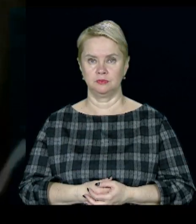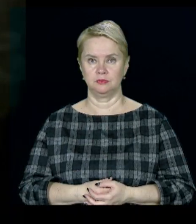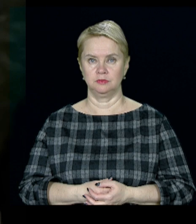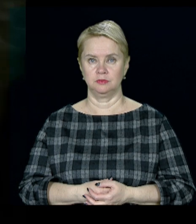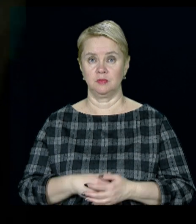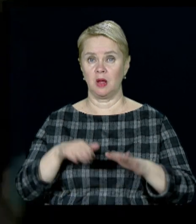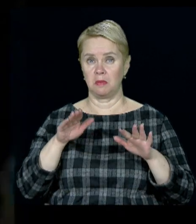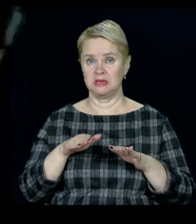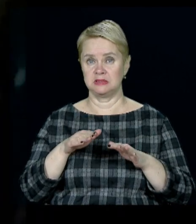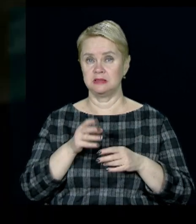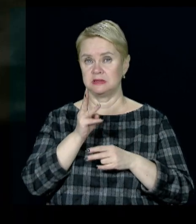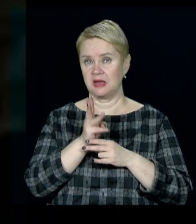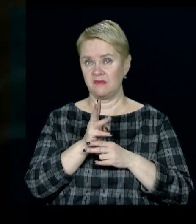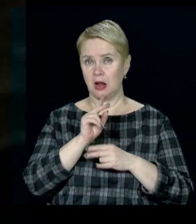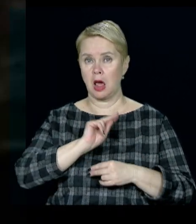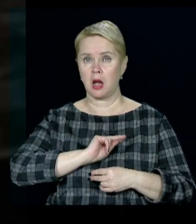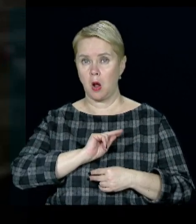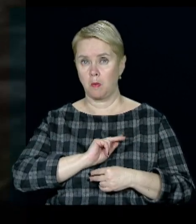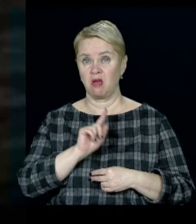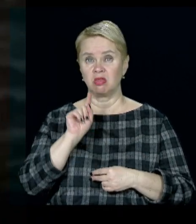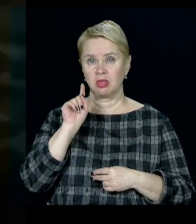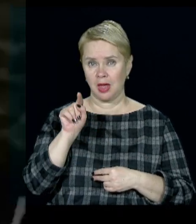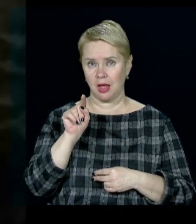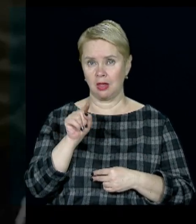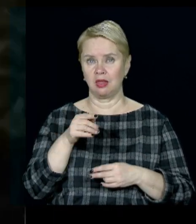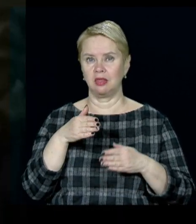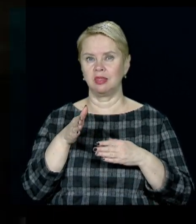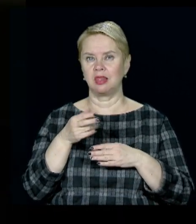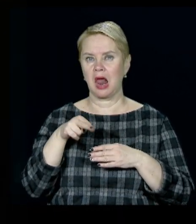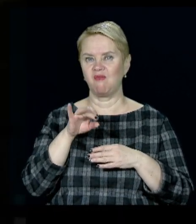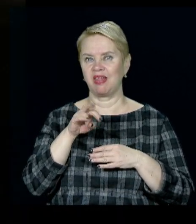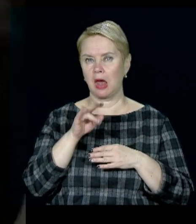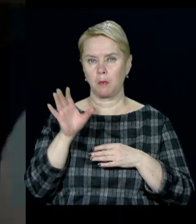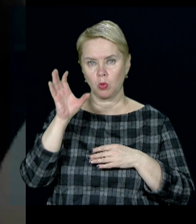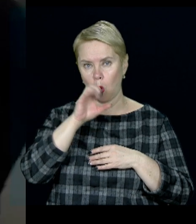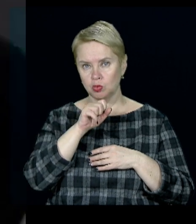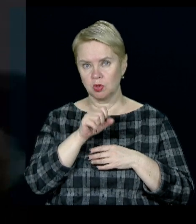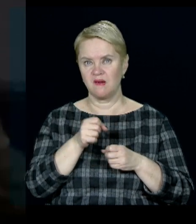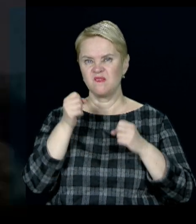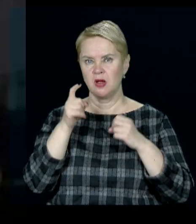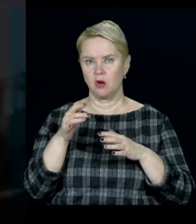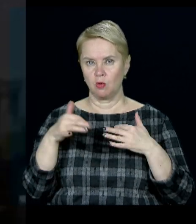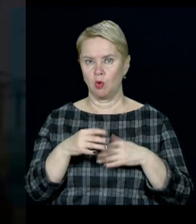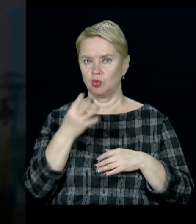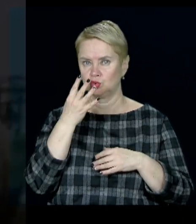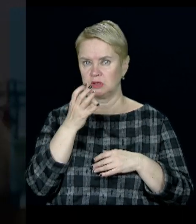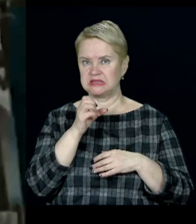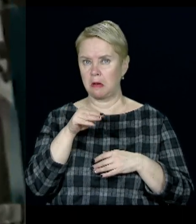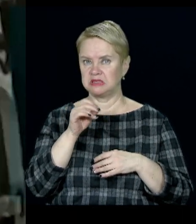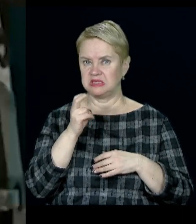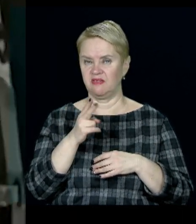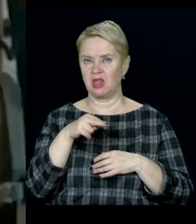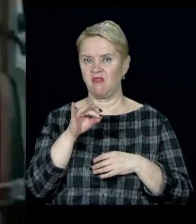Місцеве зафільмували, як співробітники тамтешнього дельфінарію під покровом ночі викинули в море чотирьох савців.